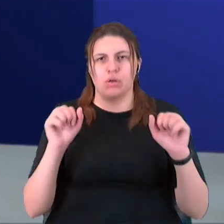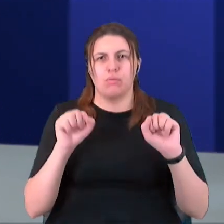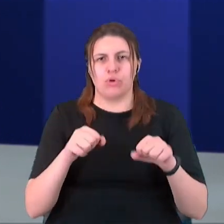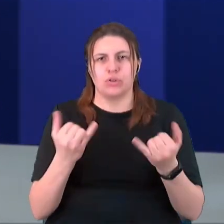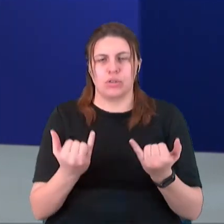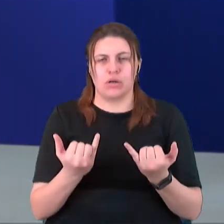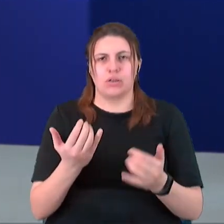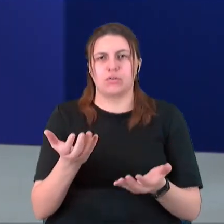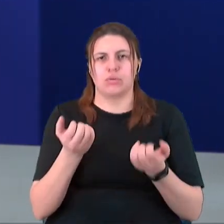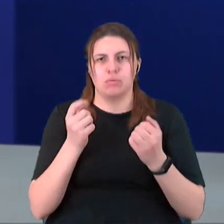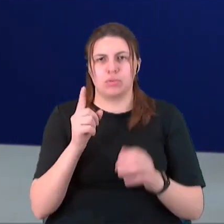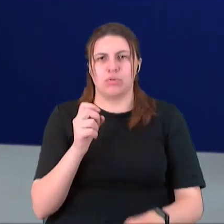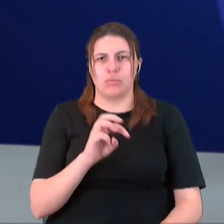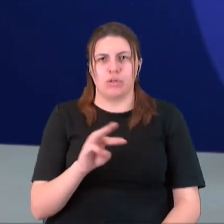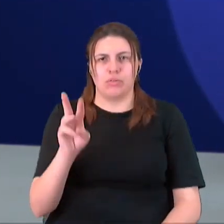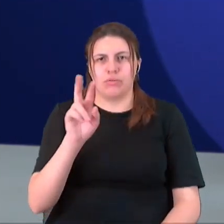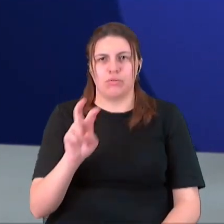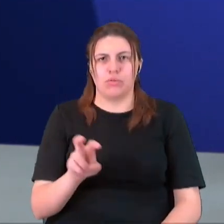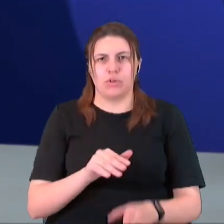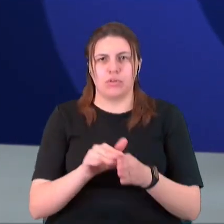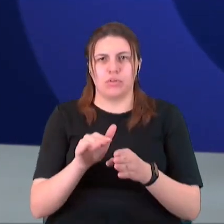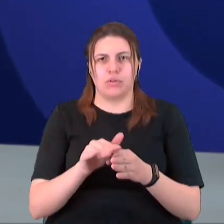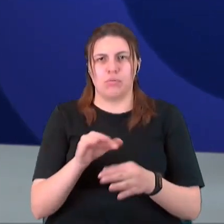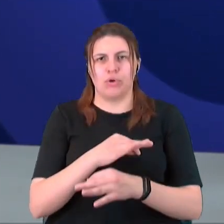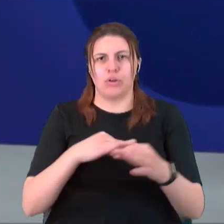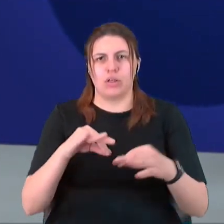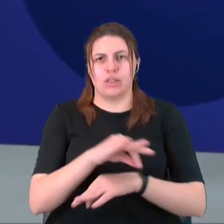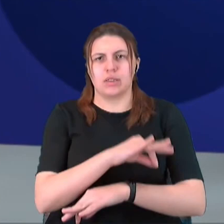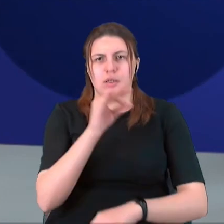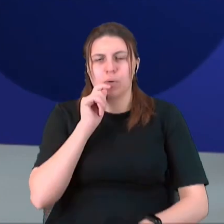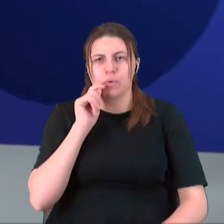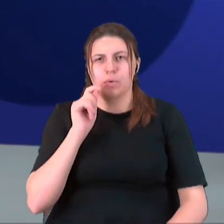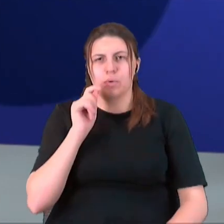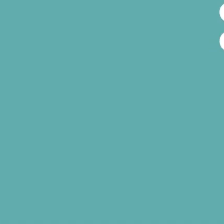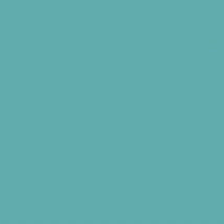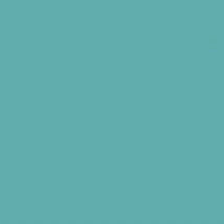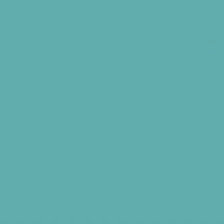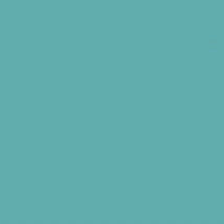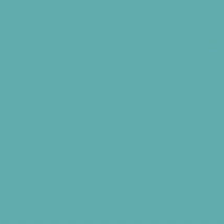доларів на реалізацію проєкту «Східна Україна. Возгіднання, відновлення та відродження».